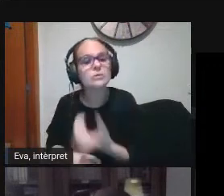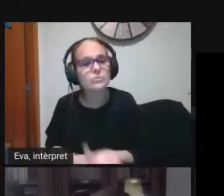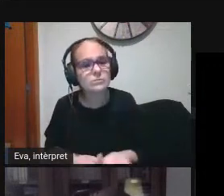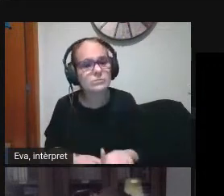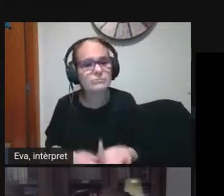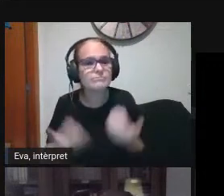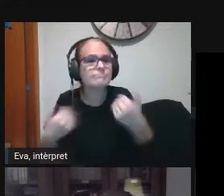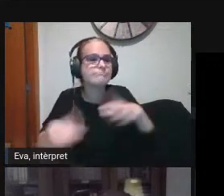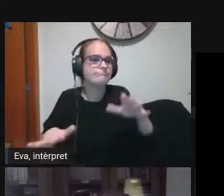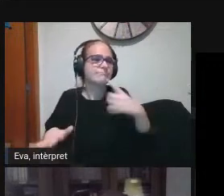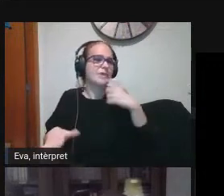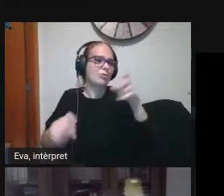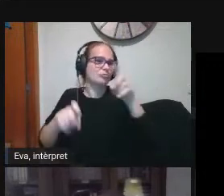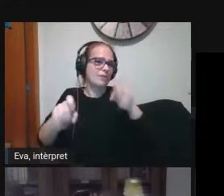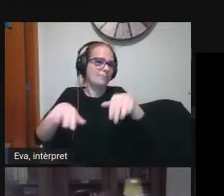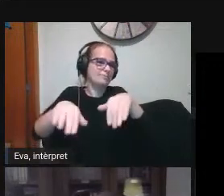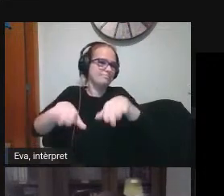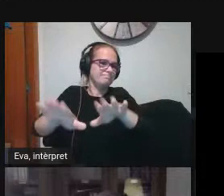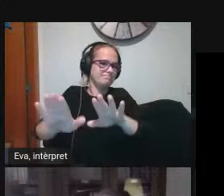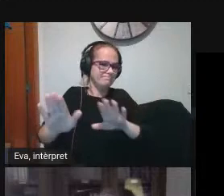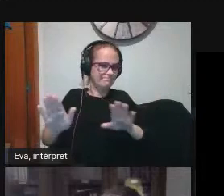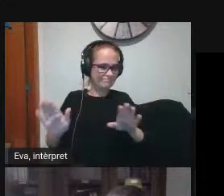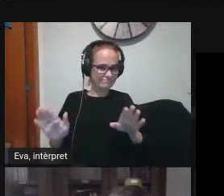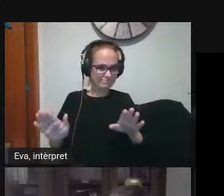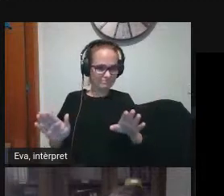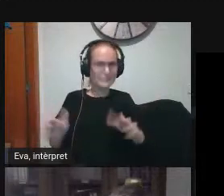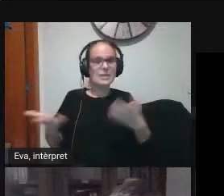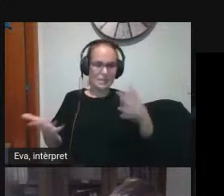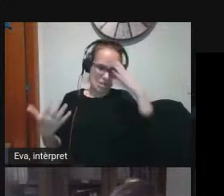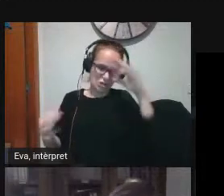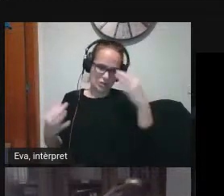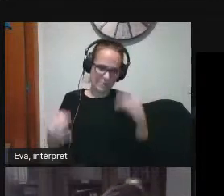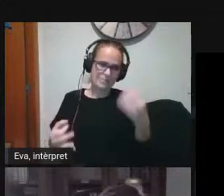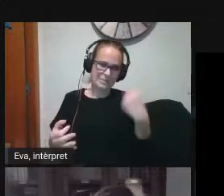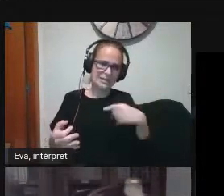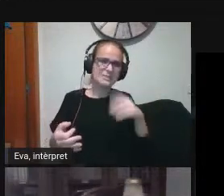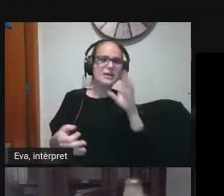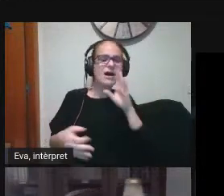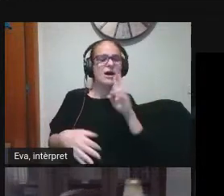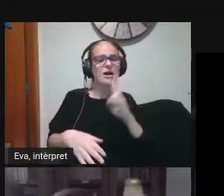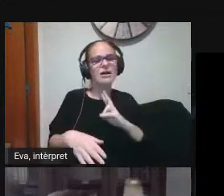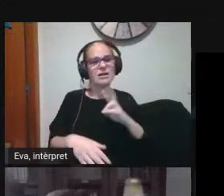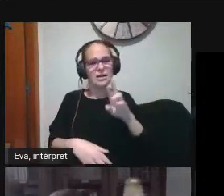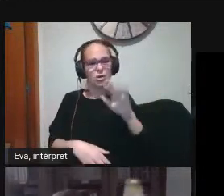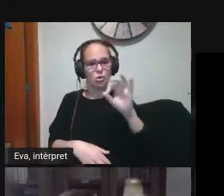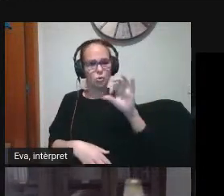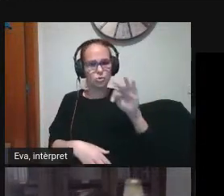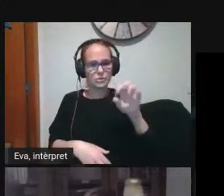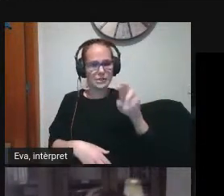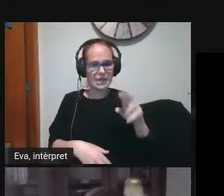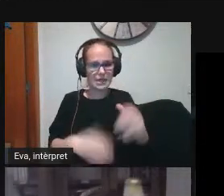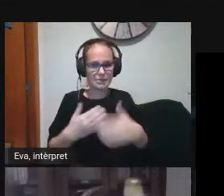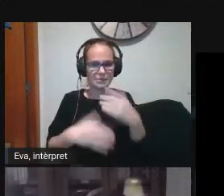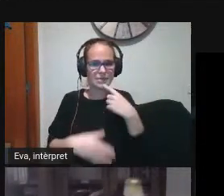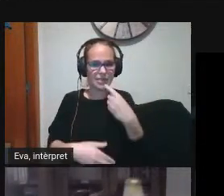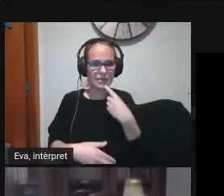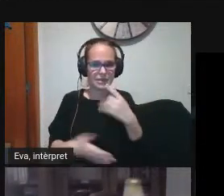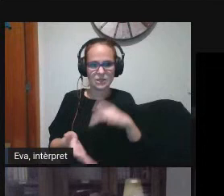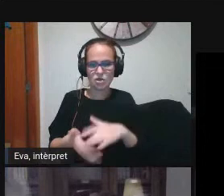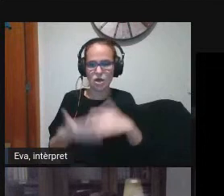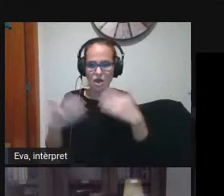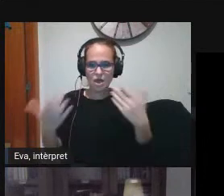deixem aquí la pregunta de moment i això evidentment bevem del que ens deia la Rosi al principi això no és que ara mira els surt